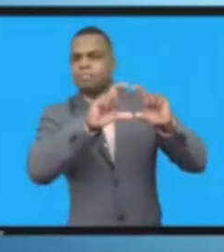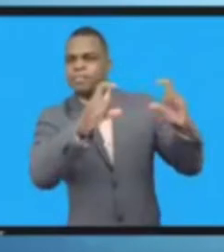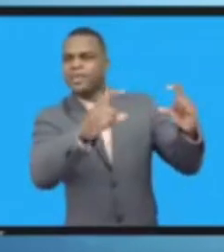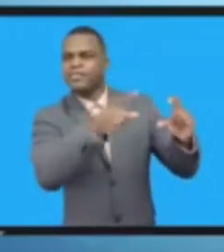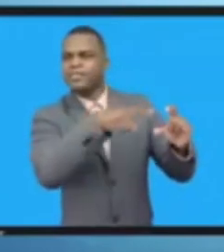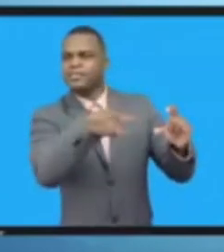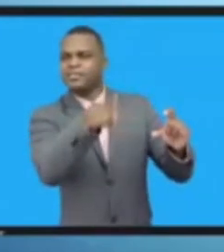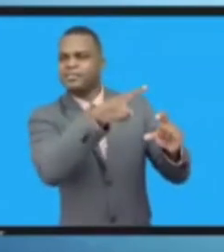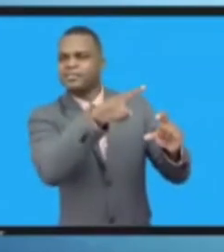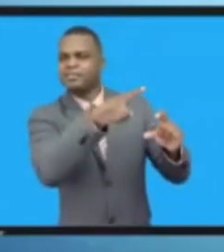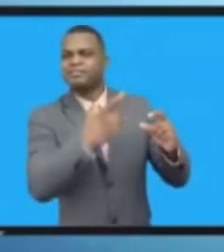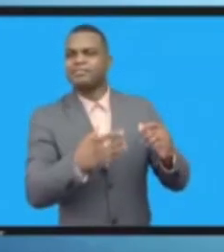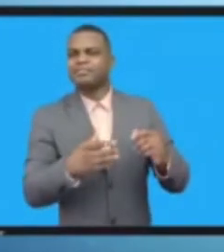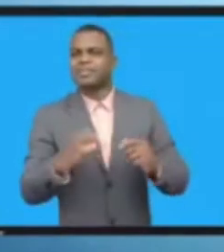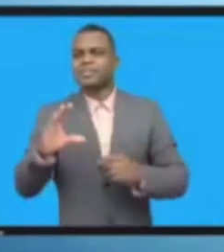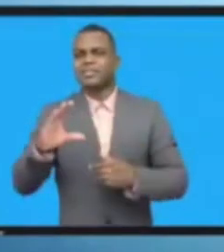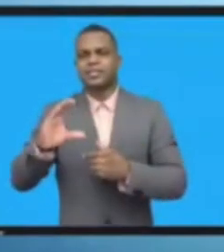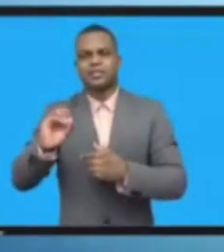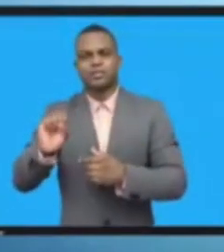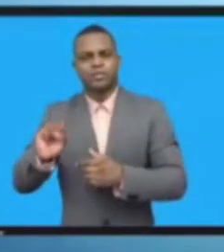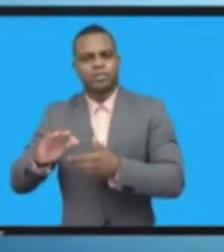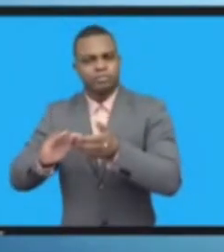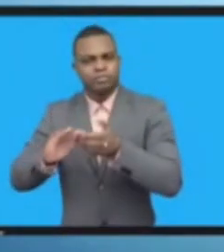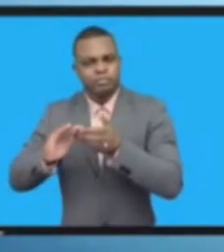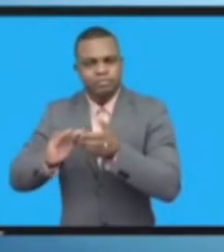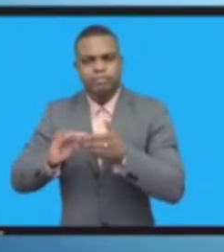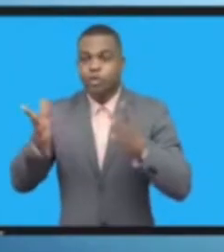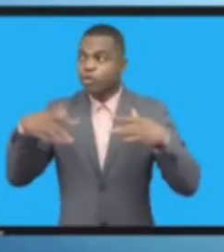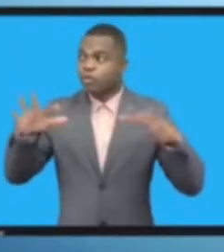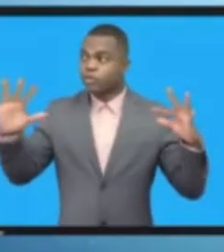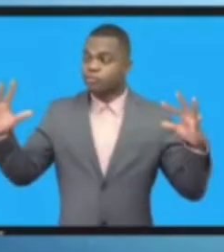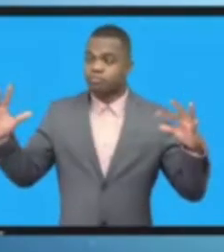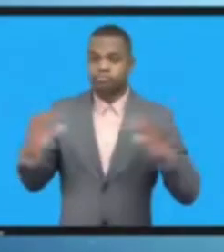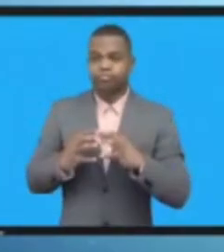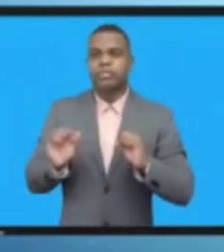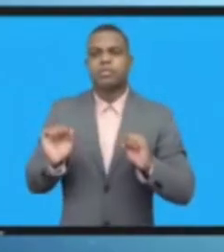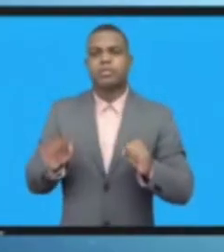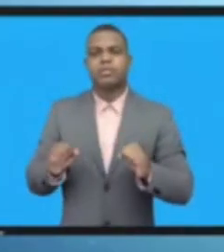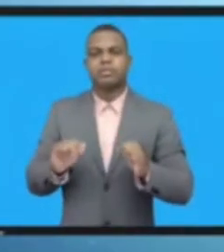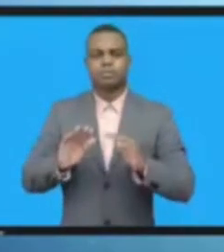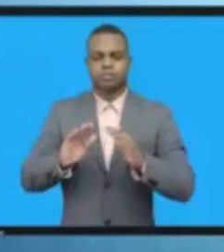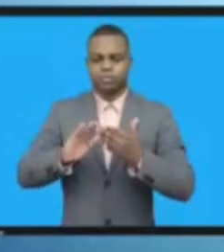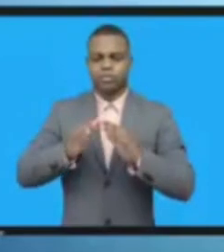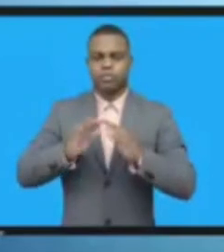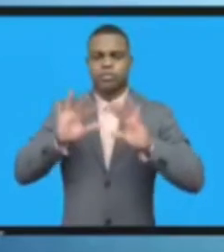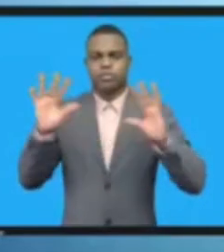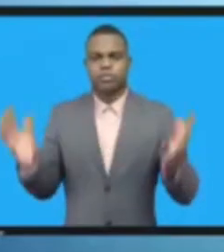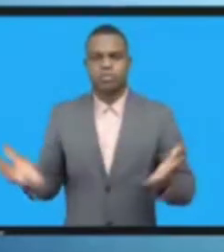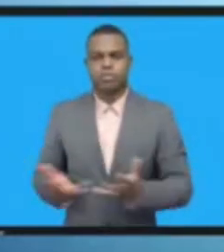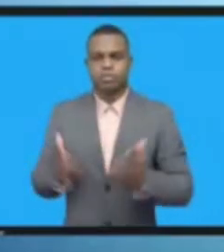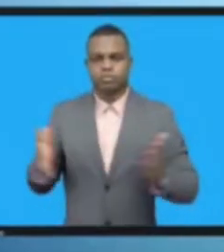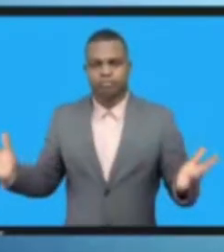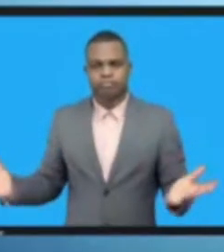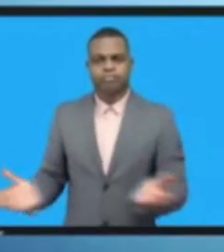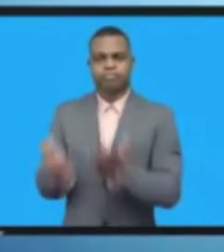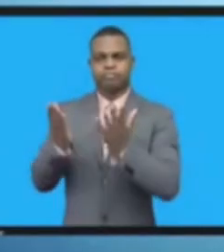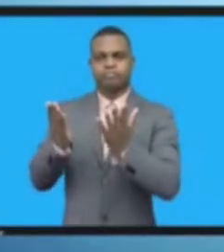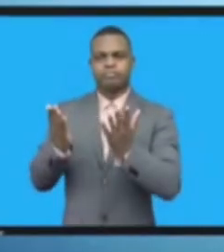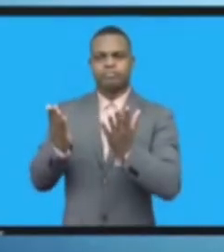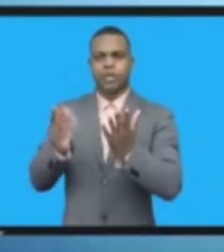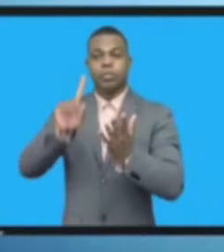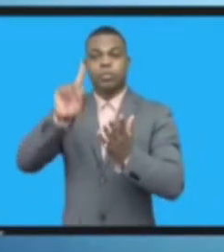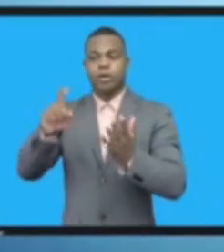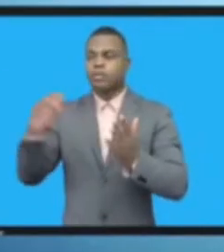الجماعية وكل ما أسسناه من مصادر تؤكد على أن أسرة الأمم المتحدة